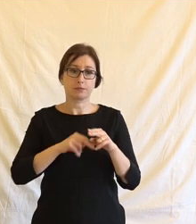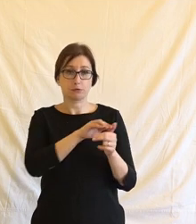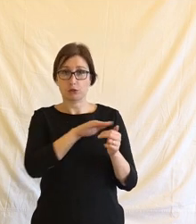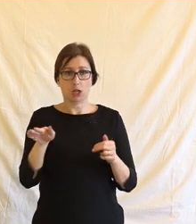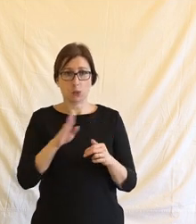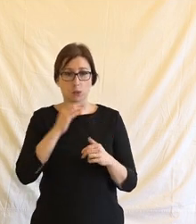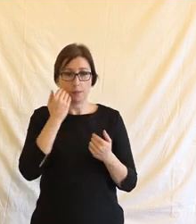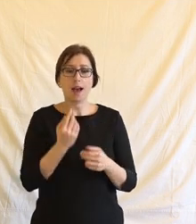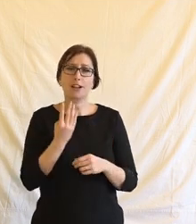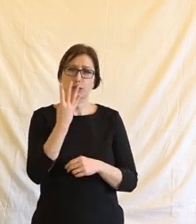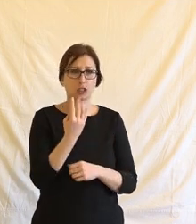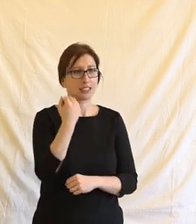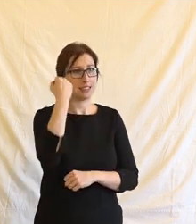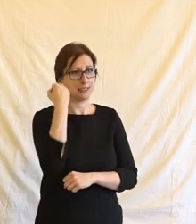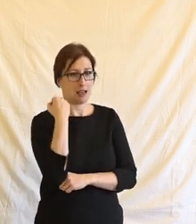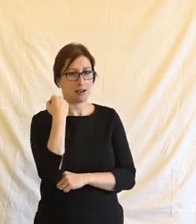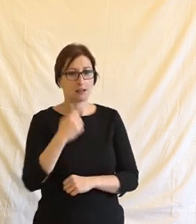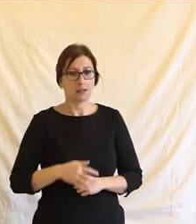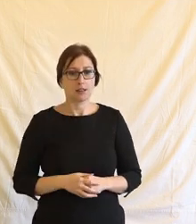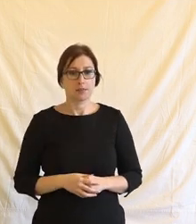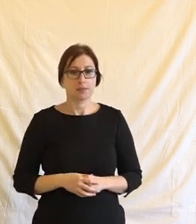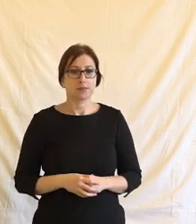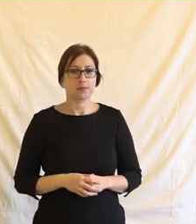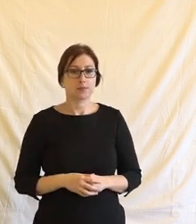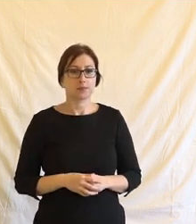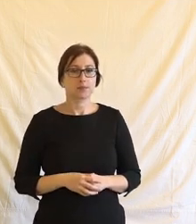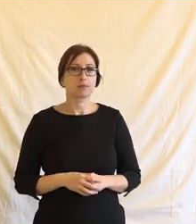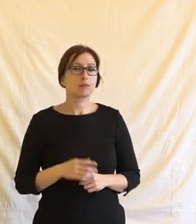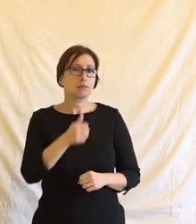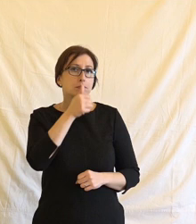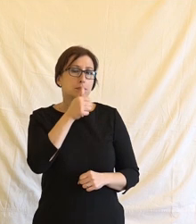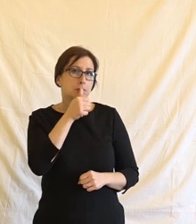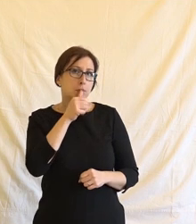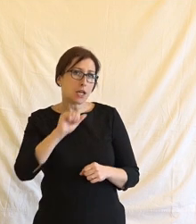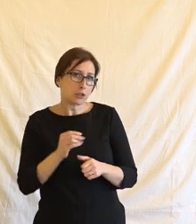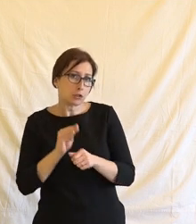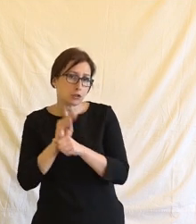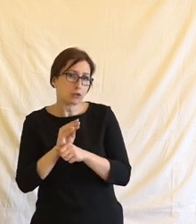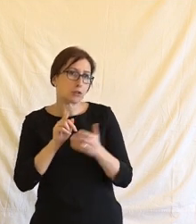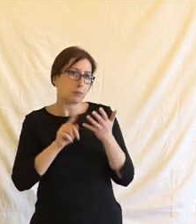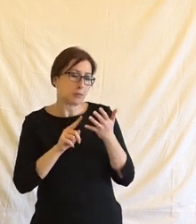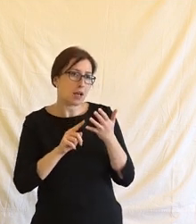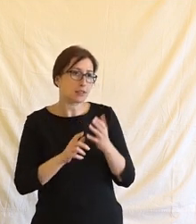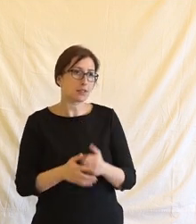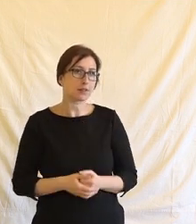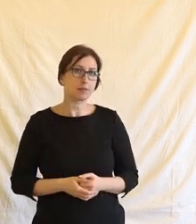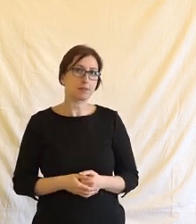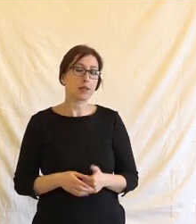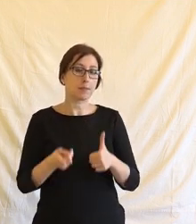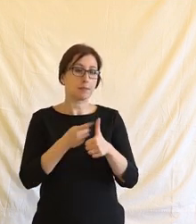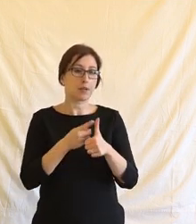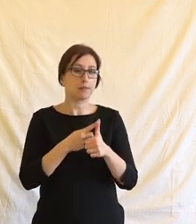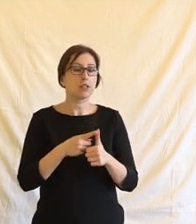taková čtyři základní a plus jedno, o kterém se debatuje do budoucna. Prvním je